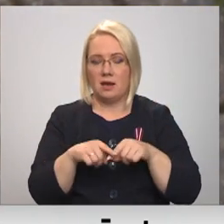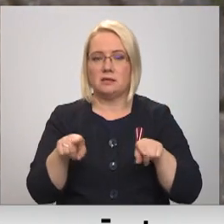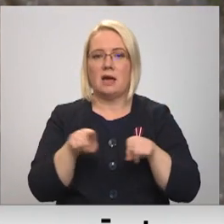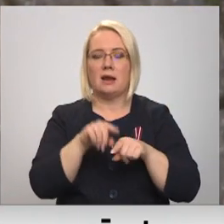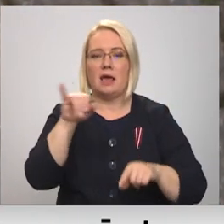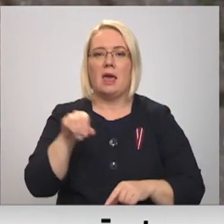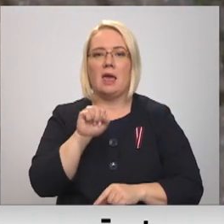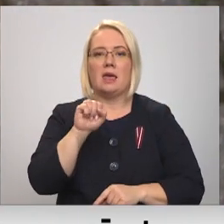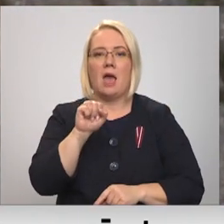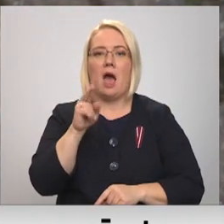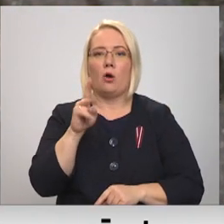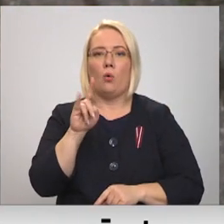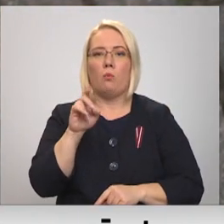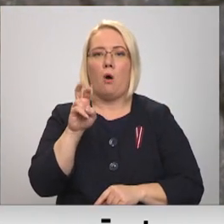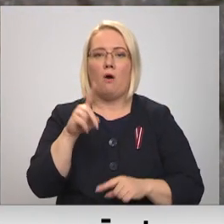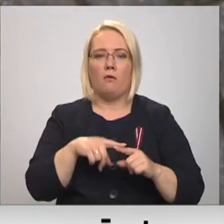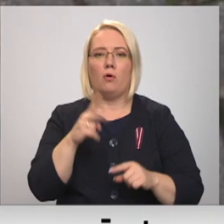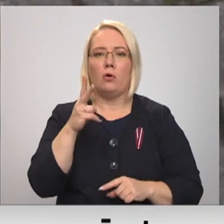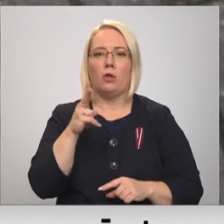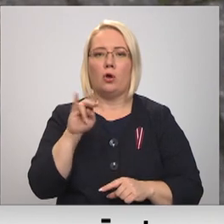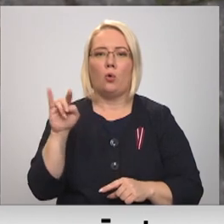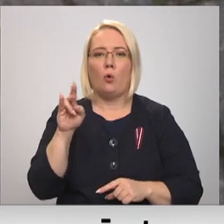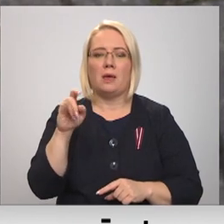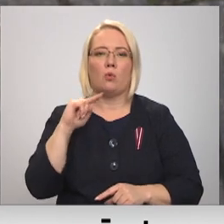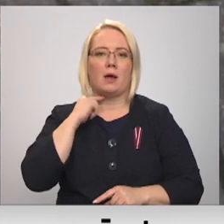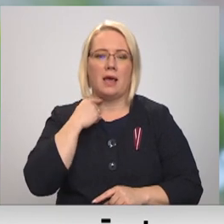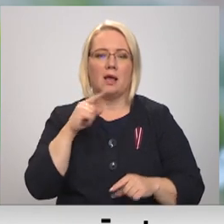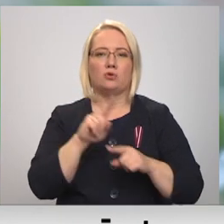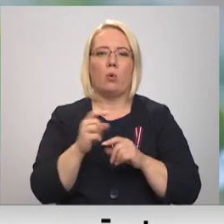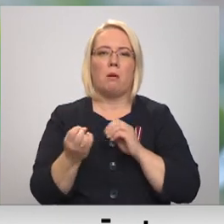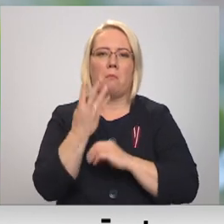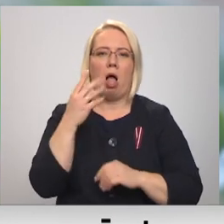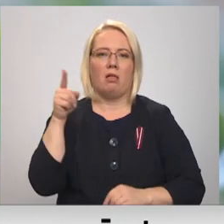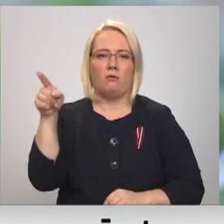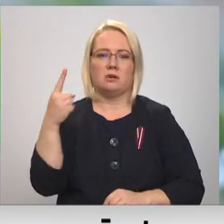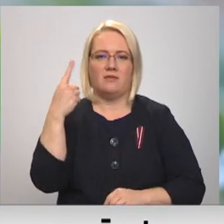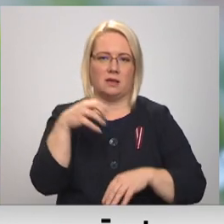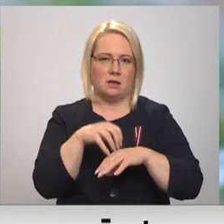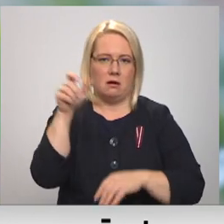Jakupovu un Edīti Krūmiņ no Rīgas un Modrītis ir launiecas no Balviem. Ieva Benefeldalāns, Perševicis, TV kursa.